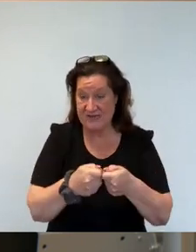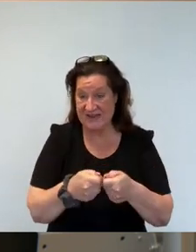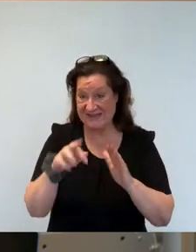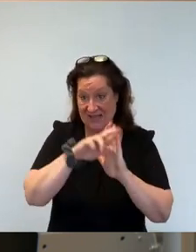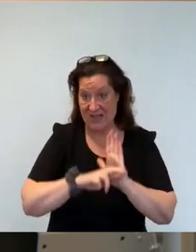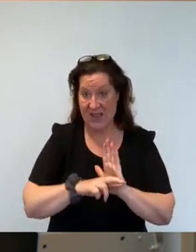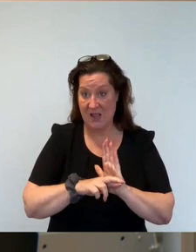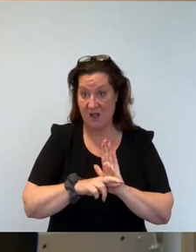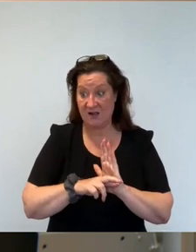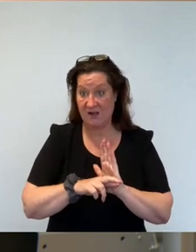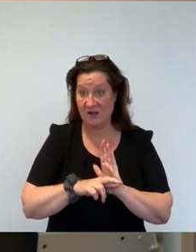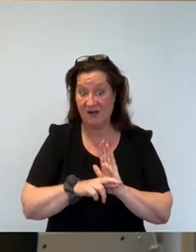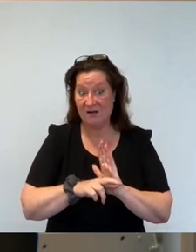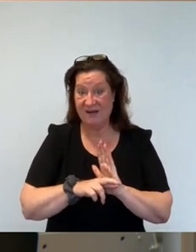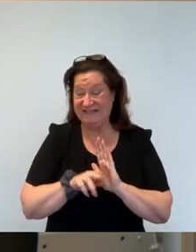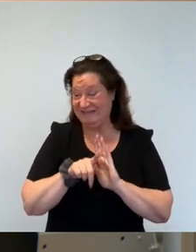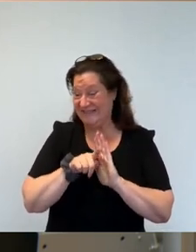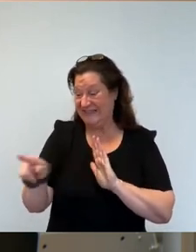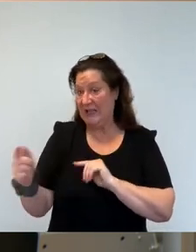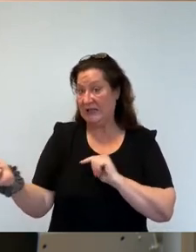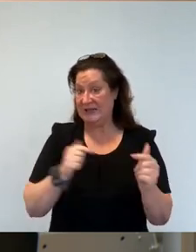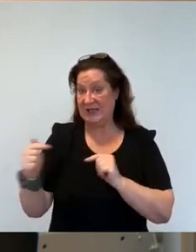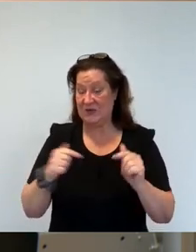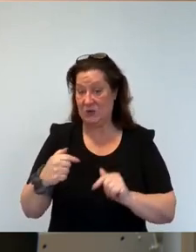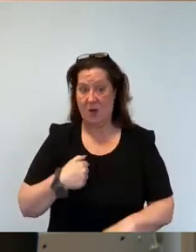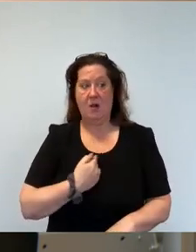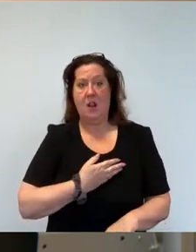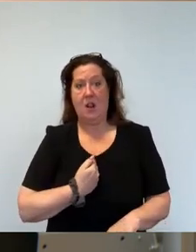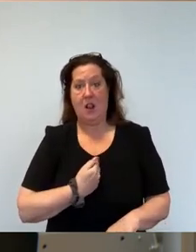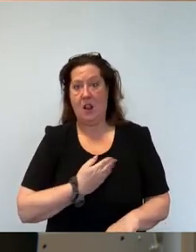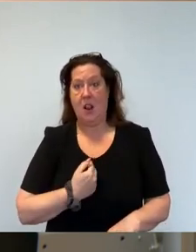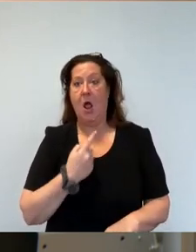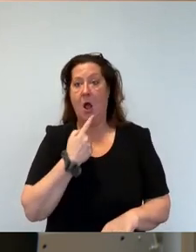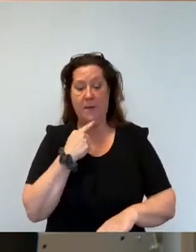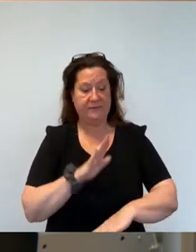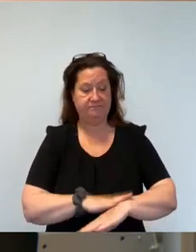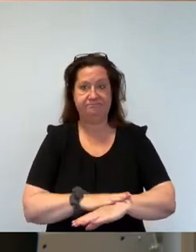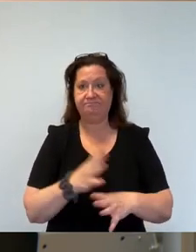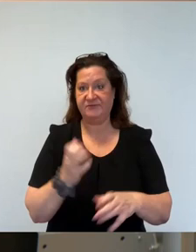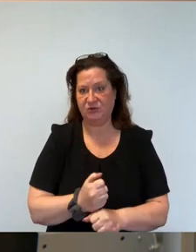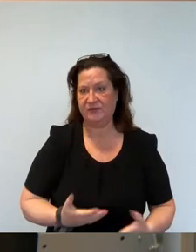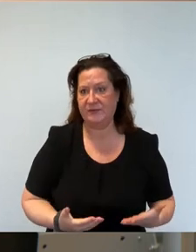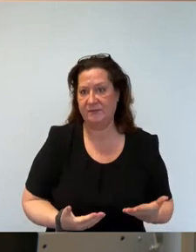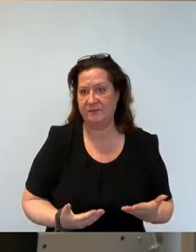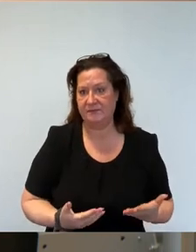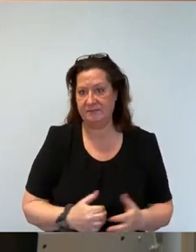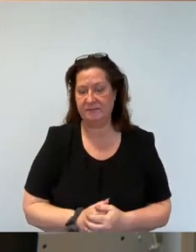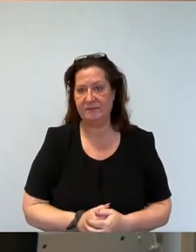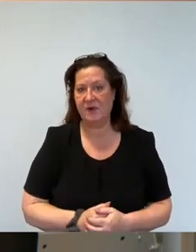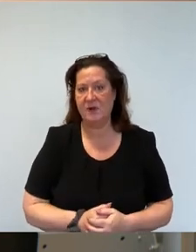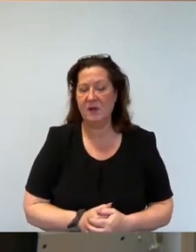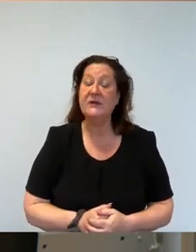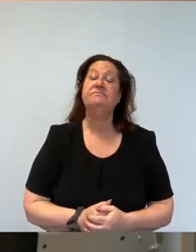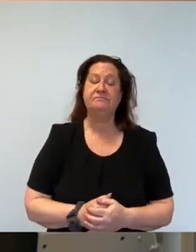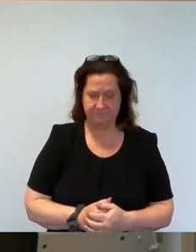Diskussion heute Morgen, bin ich sehr, sehr skeptisch, dass wir das zeitnah auf den Weg bekommen. Von daher sagen wir ganz klar,